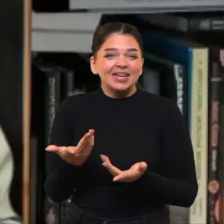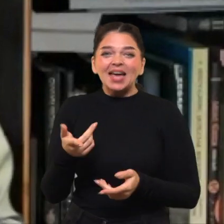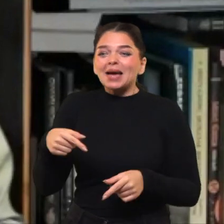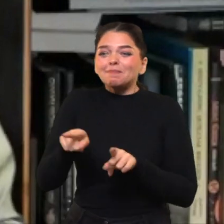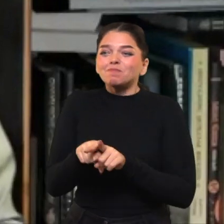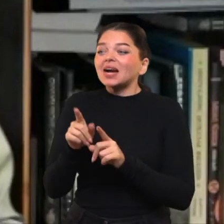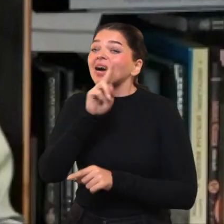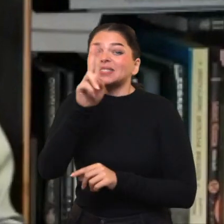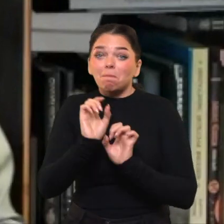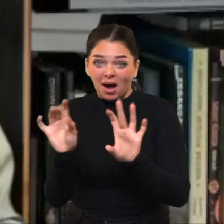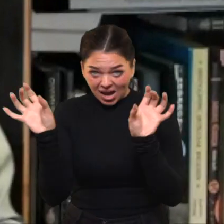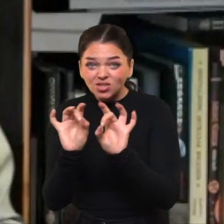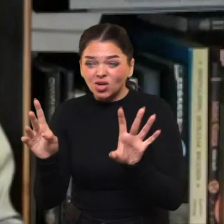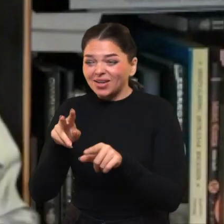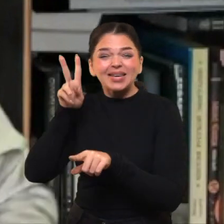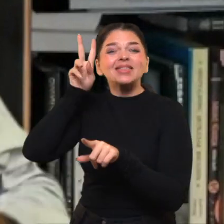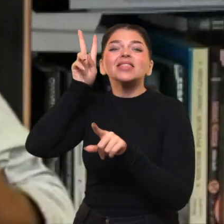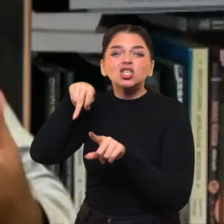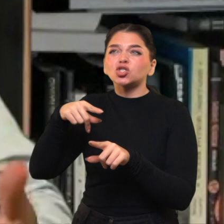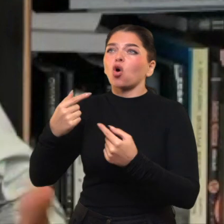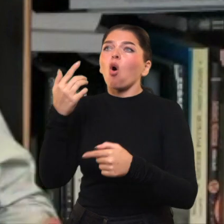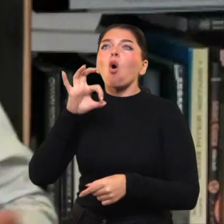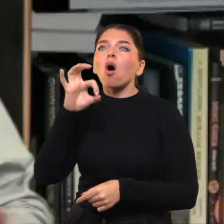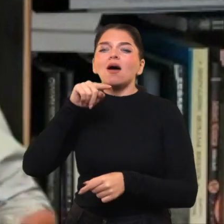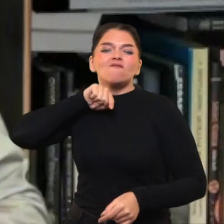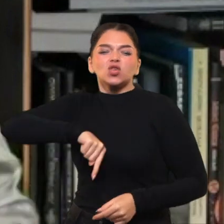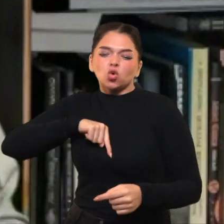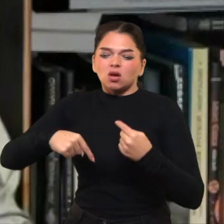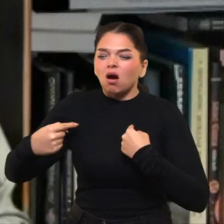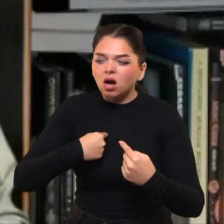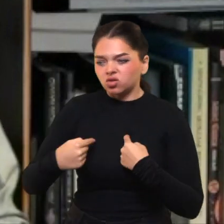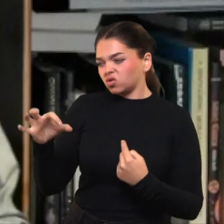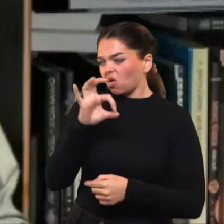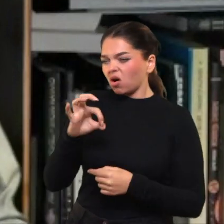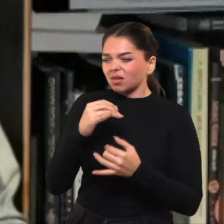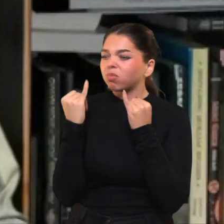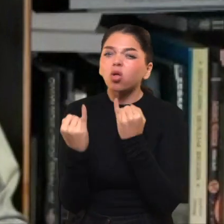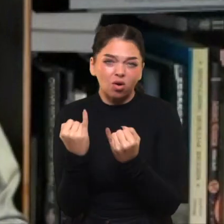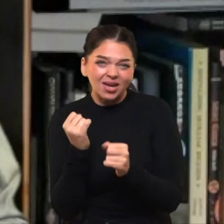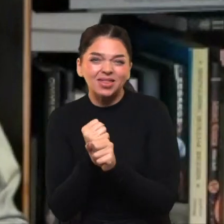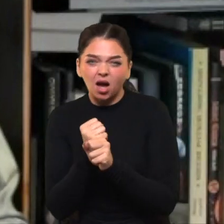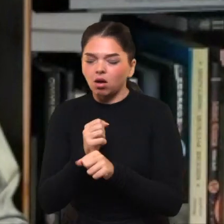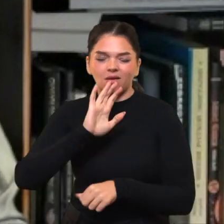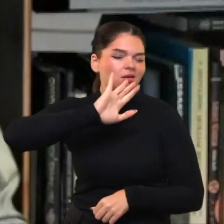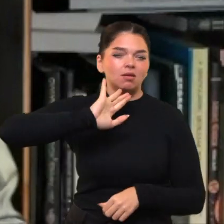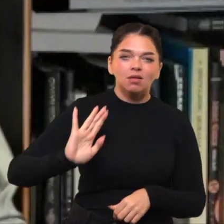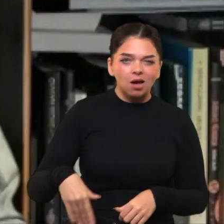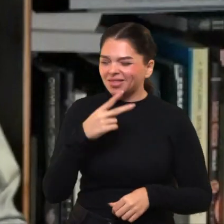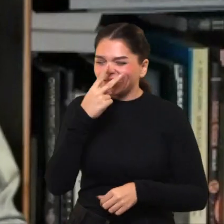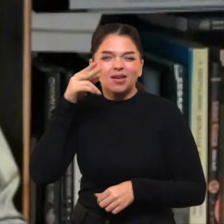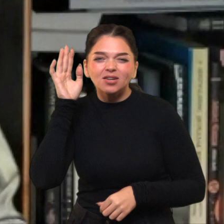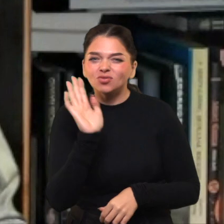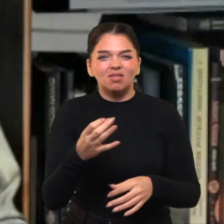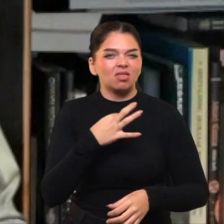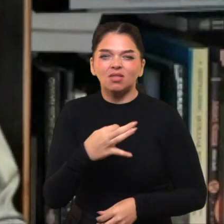Jos nešėjai nežino, kas yra moralinės kančios dėl to, ką jie daro. Tai labai svarbu. Jie padarė žmogų šios